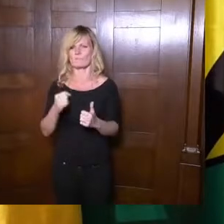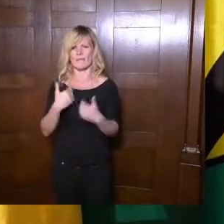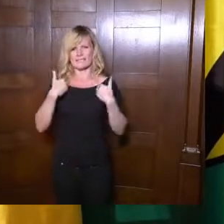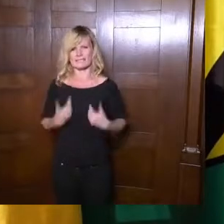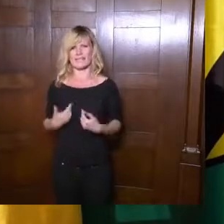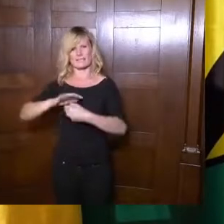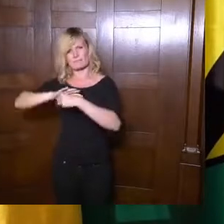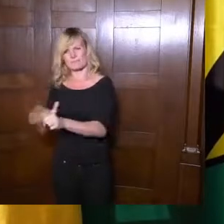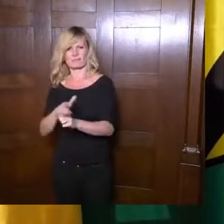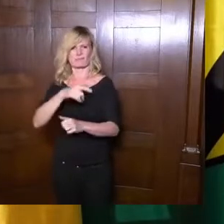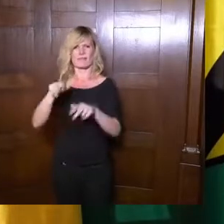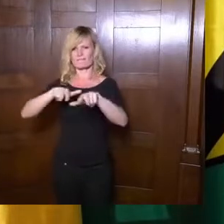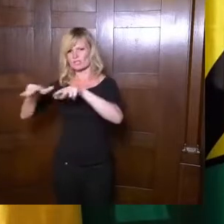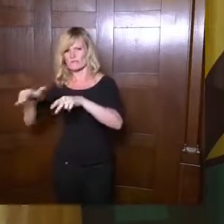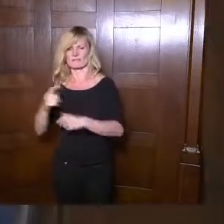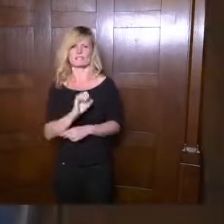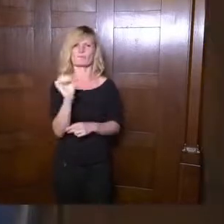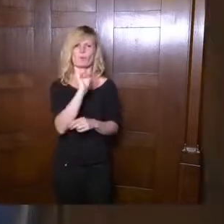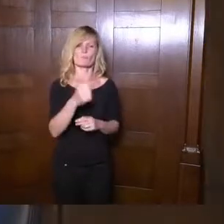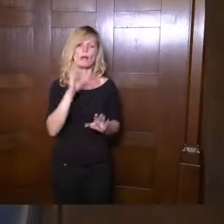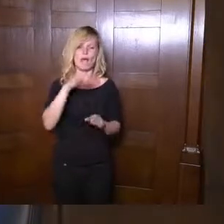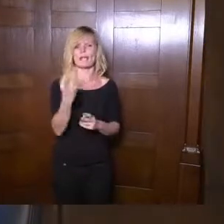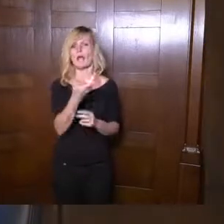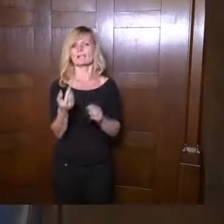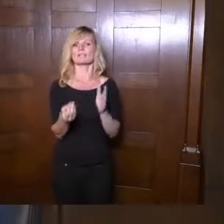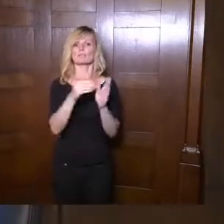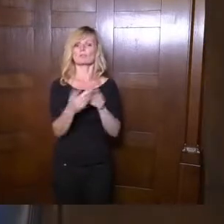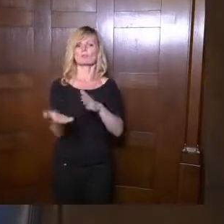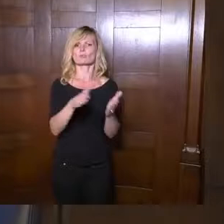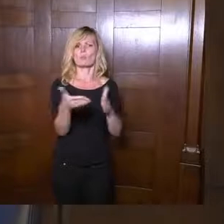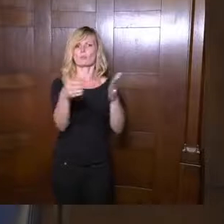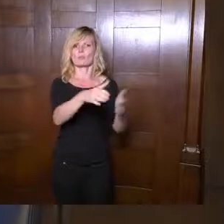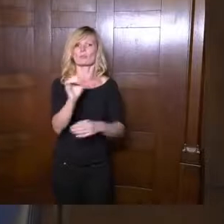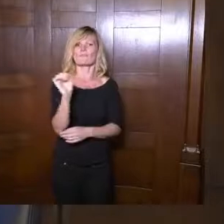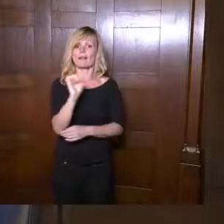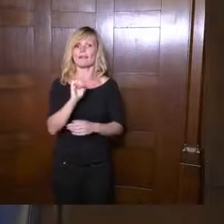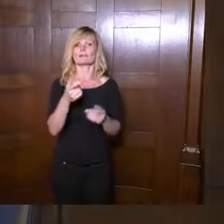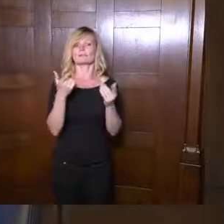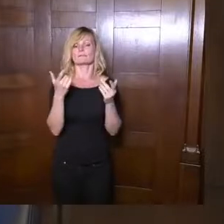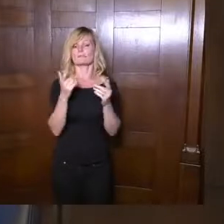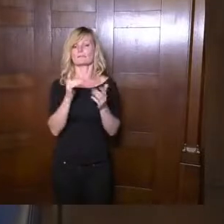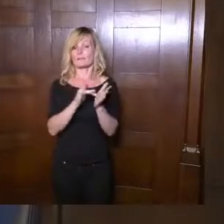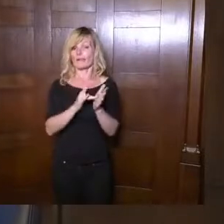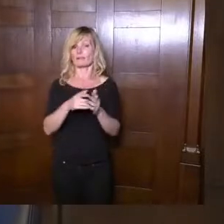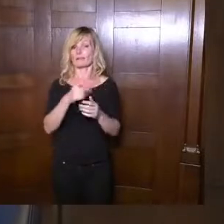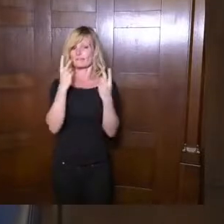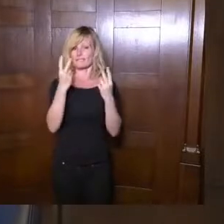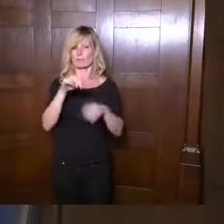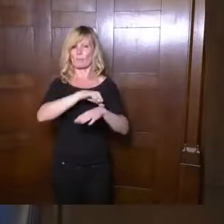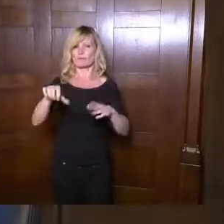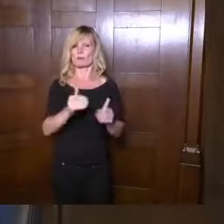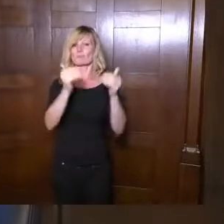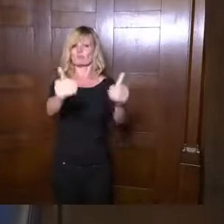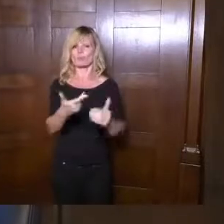verantwortungslos entkaufen habe von zusätzlichen Toten durch die Verschiebung notwendiger Operationen. Oder auch die völlig überzogenen